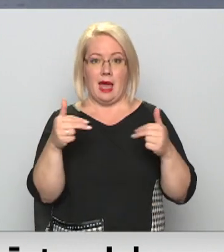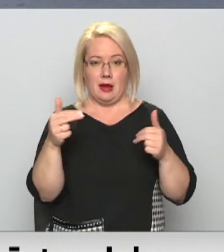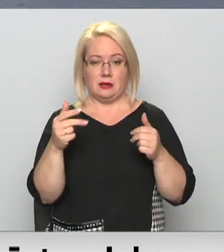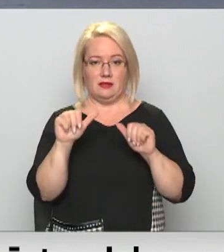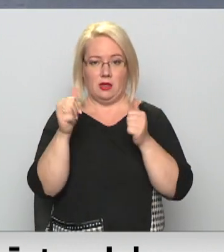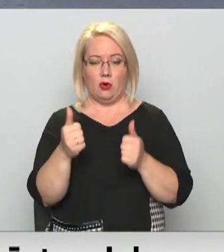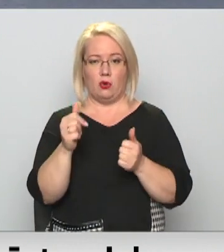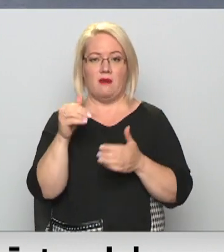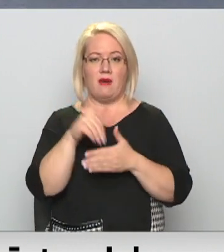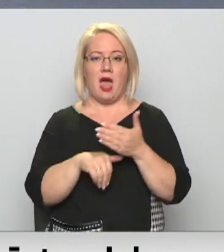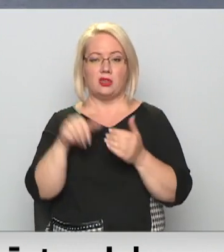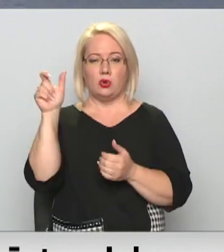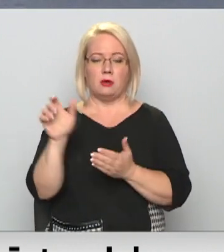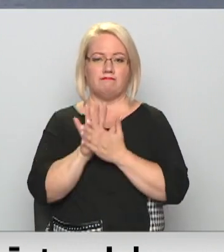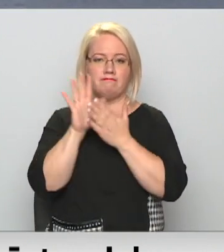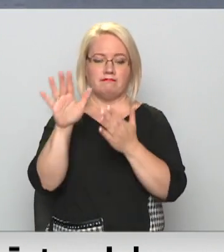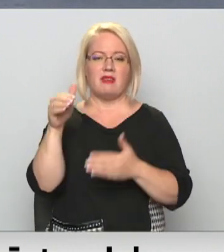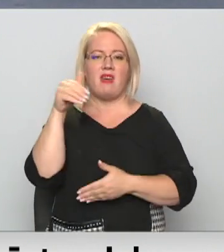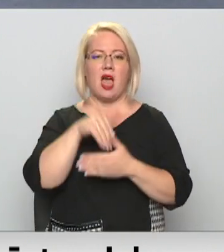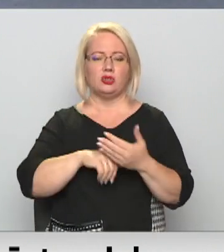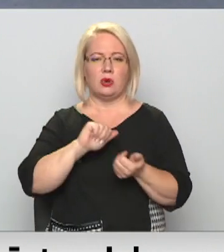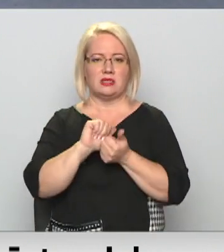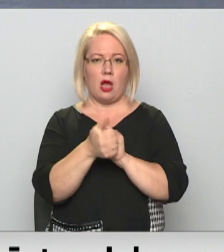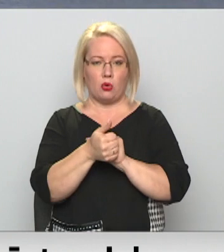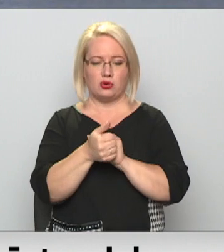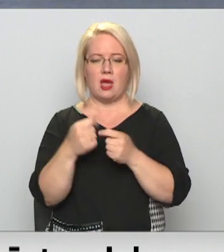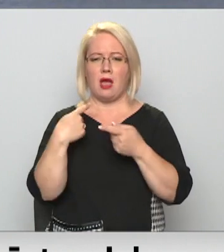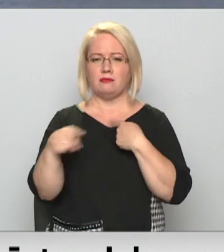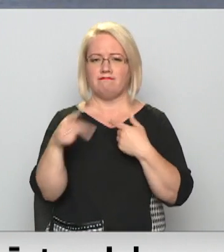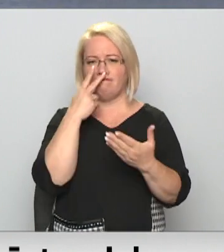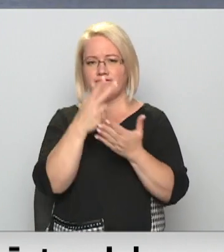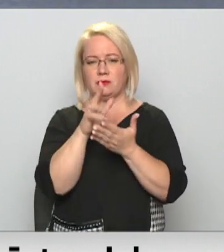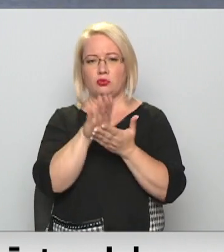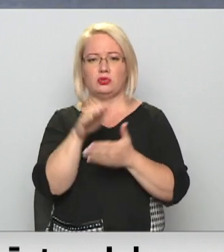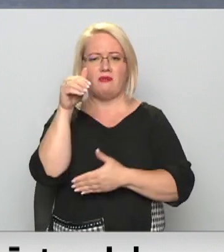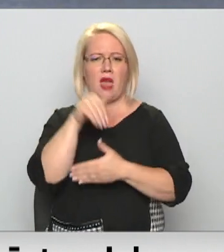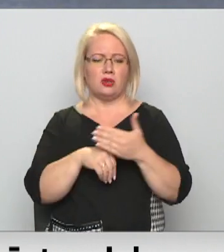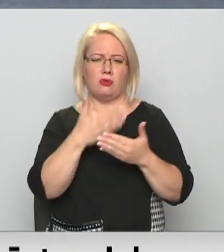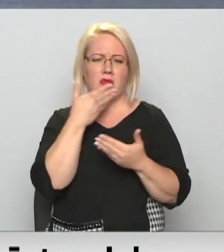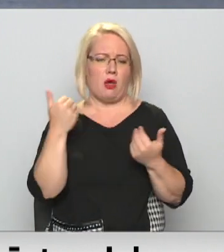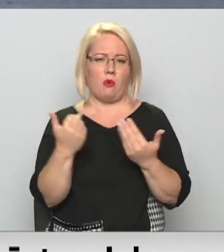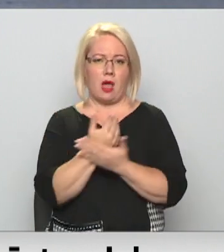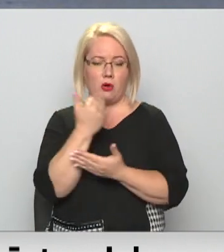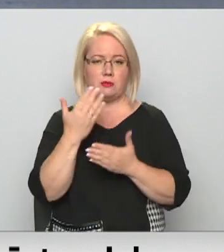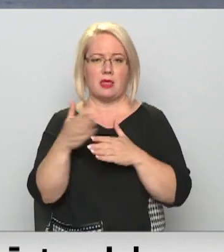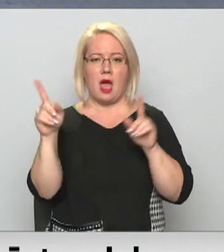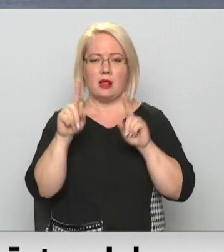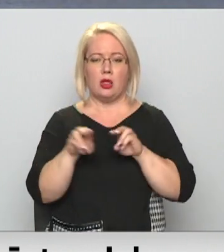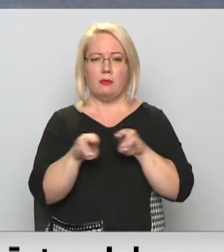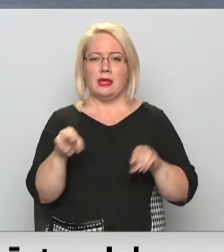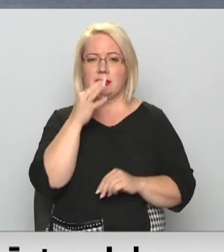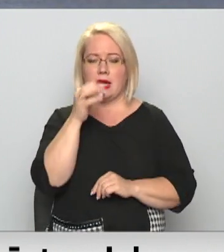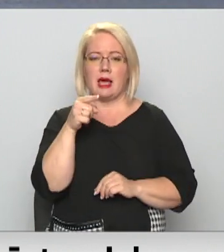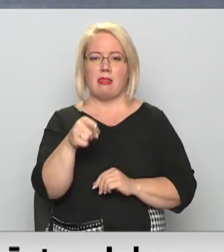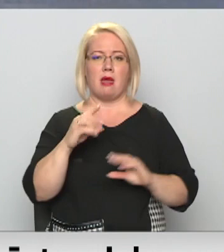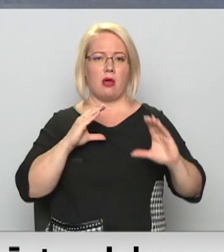vēsturniekam pārmesta vēstures sagrozīšana. Ašķirīgie skatījumi uz vēsturi nav nekas jauns, taču Arlietu ministrija atzīst, ka šāda